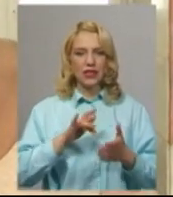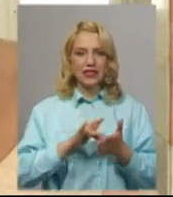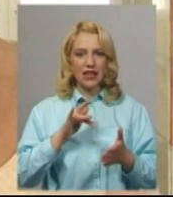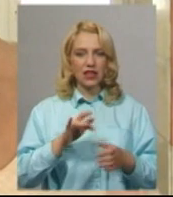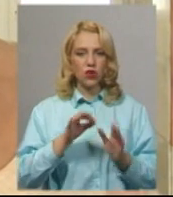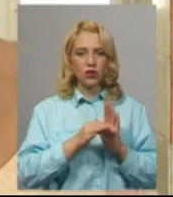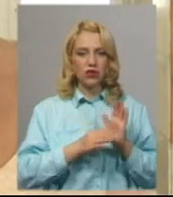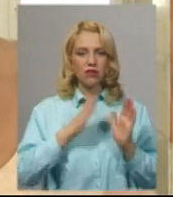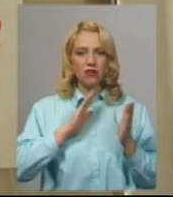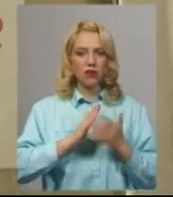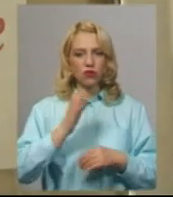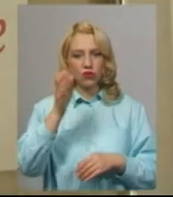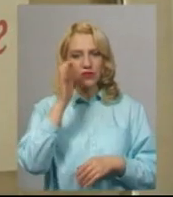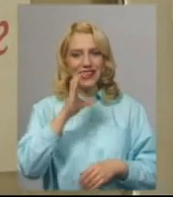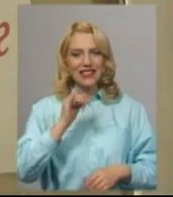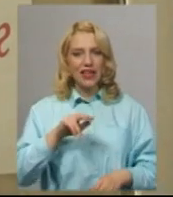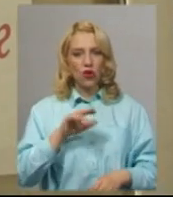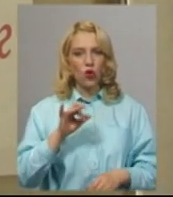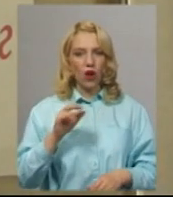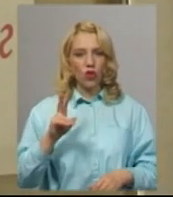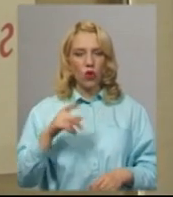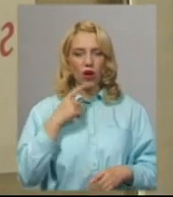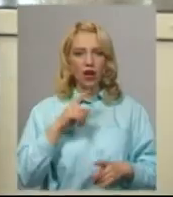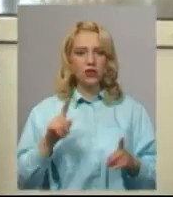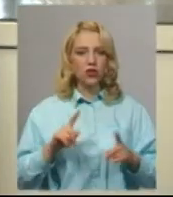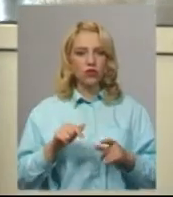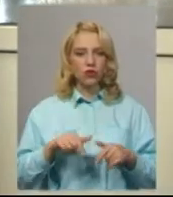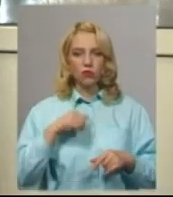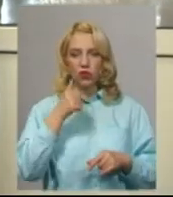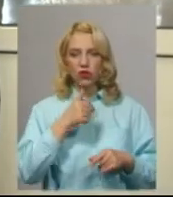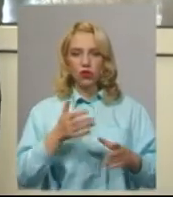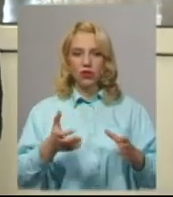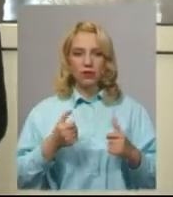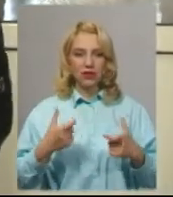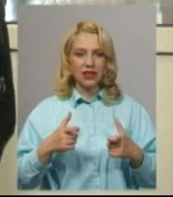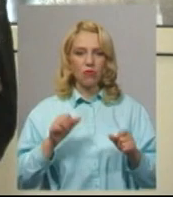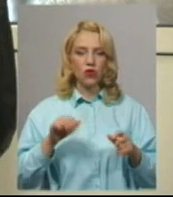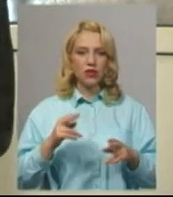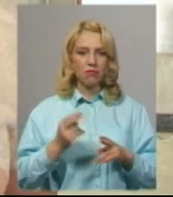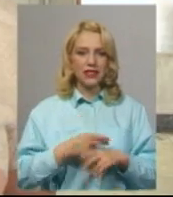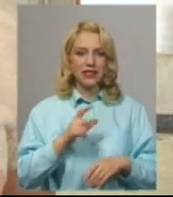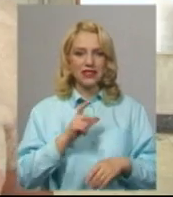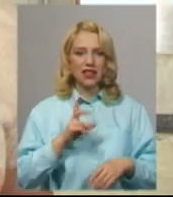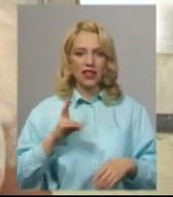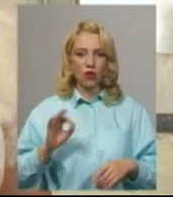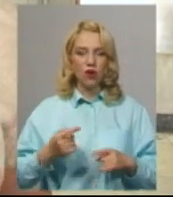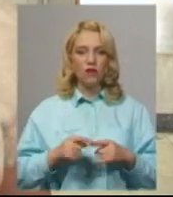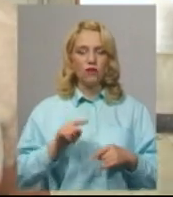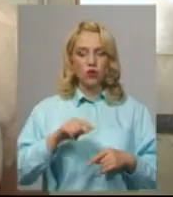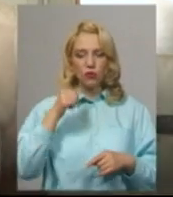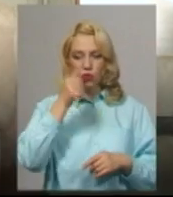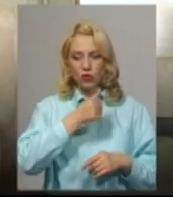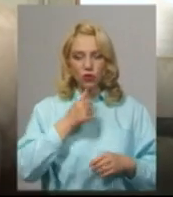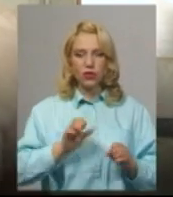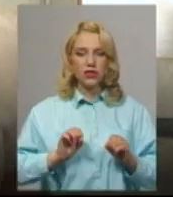якості освіти Тетяна Сидоренко каже, цьогоріч отримати шкільний атестат можна і без ЗНО. В цьому році складають зовнішнє